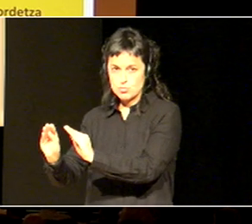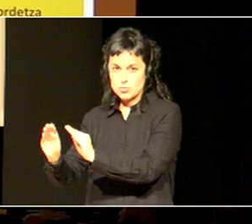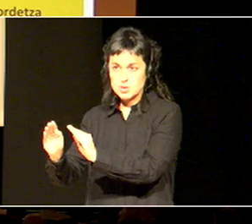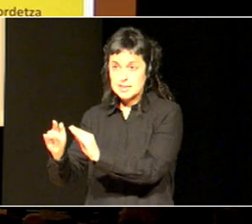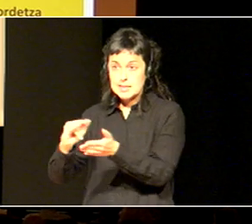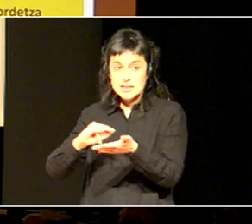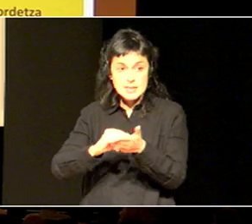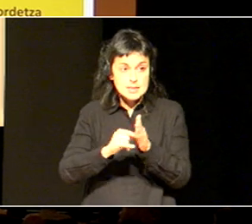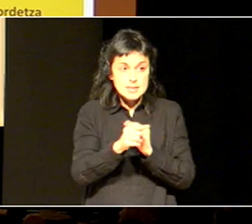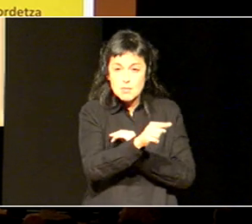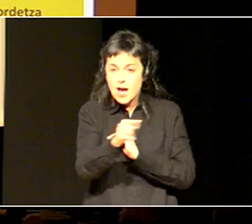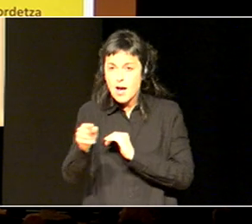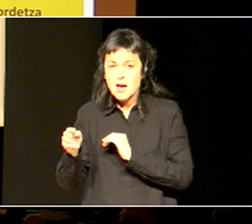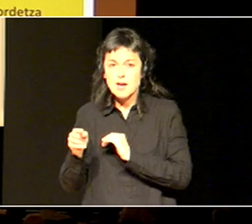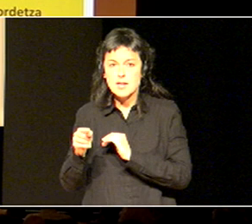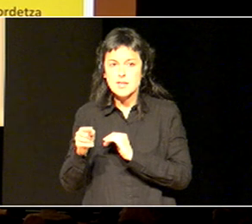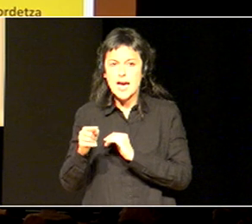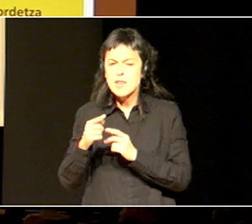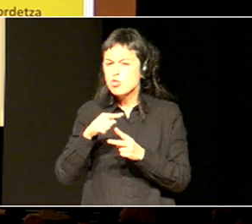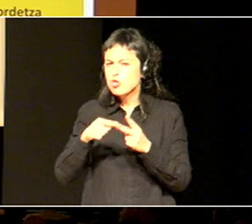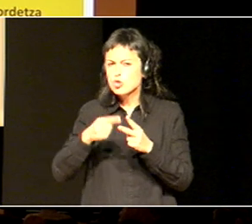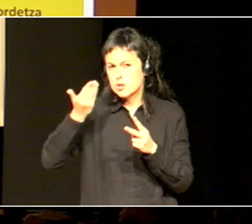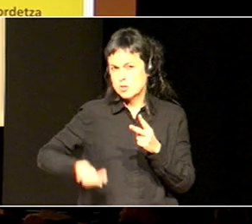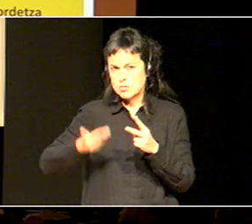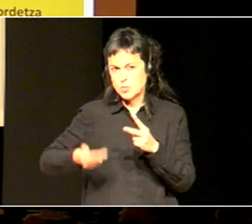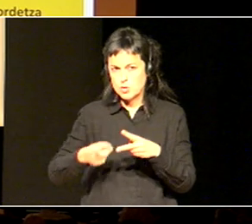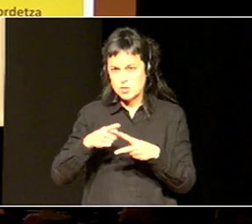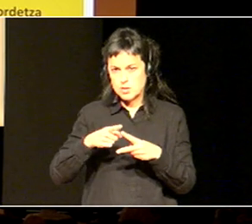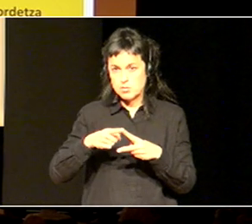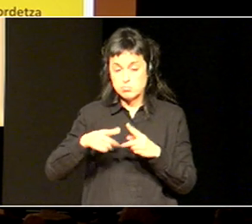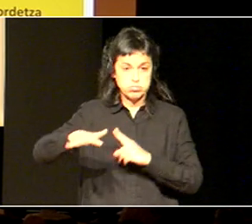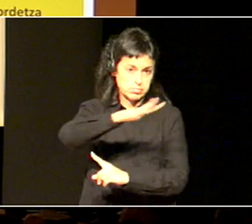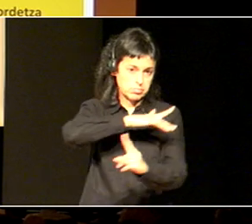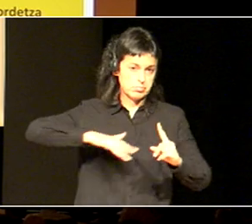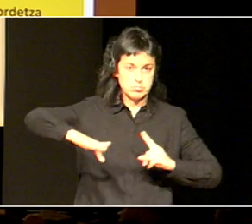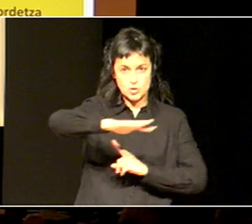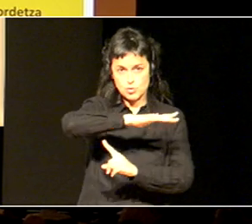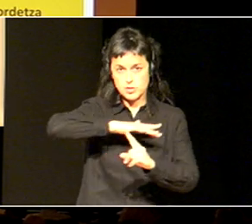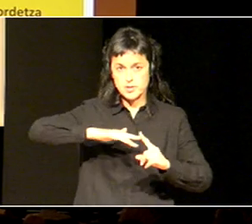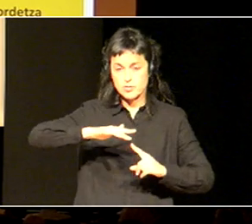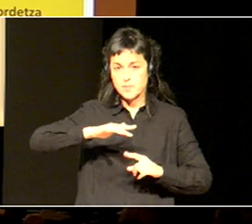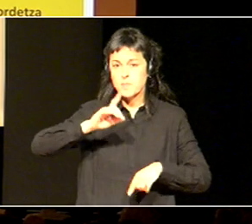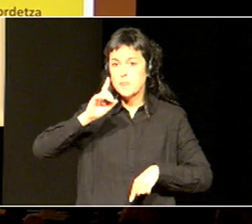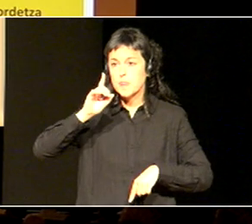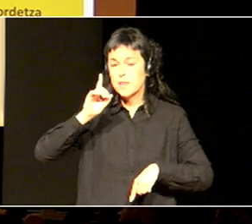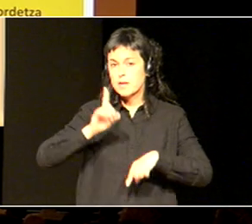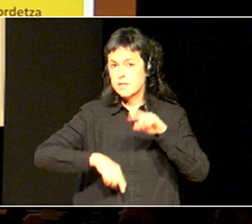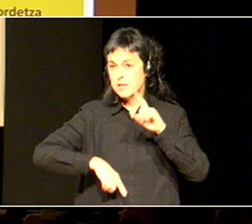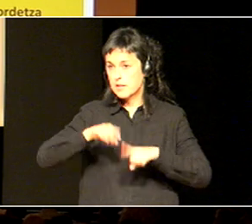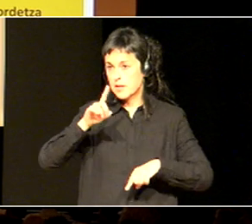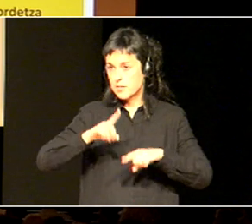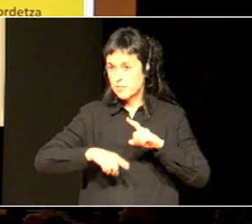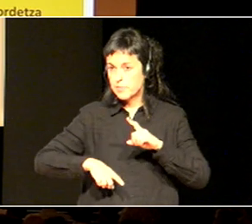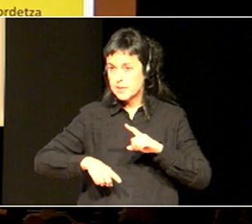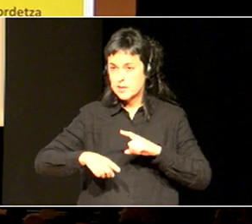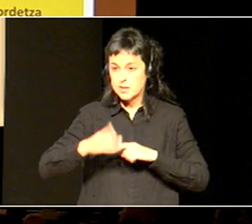daukagu, bi aldagai, ezinbestekoa dira, batada, testo ingurua, eta, segun zen, testo inguruan, daukagun,